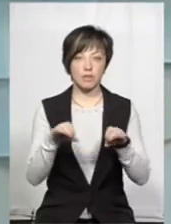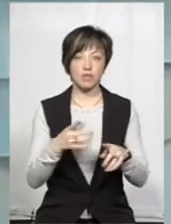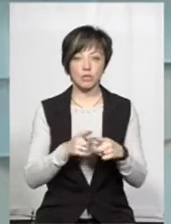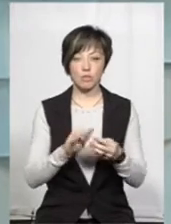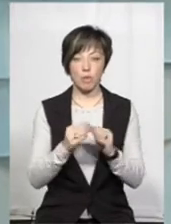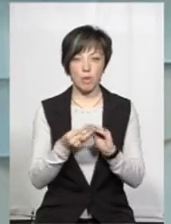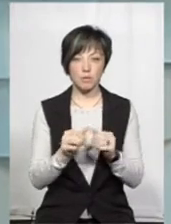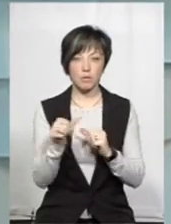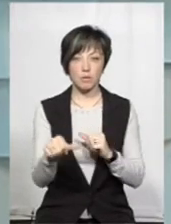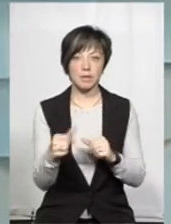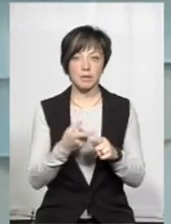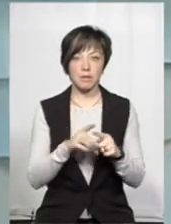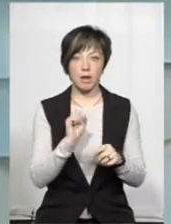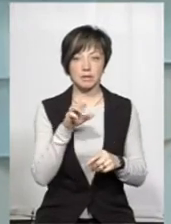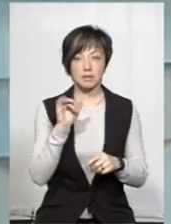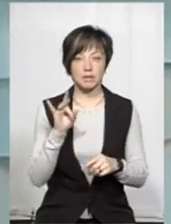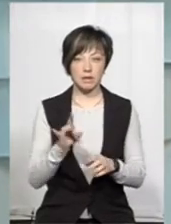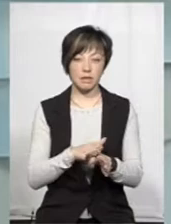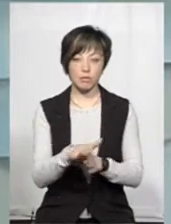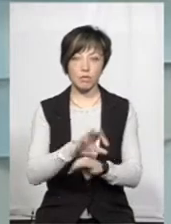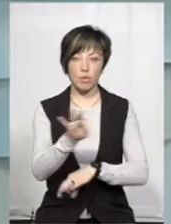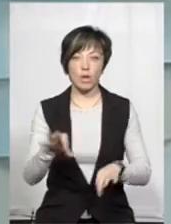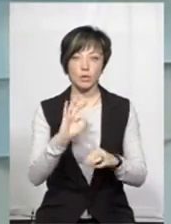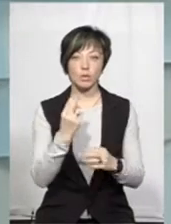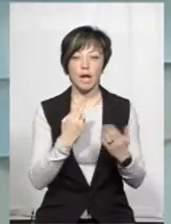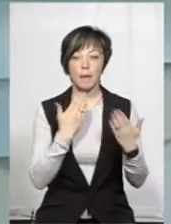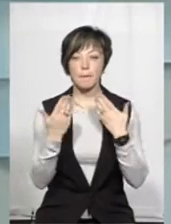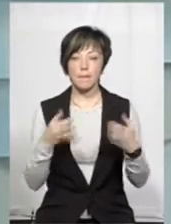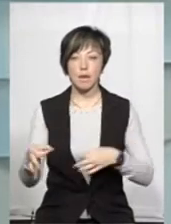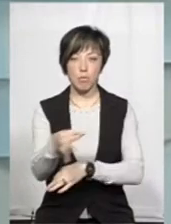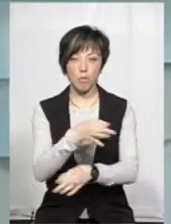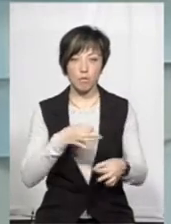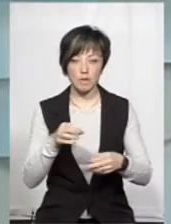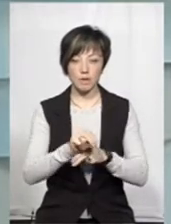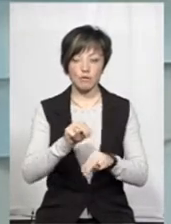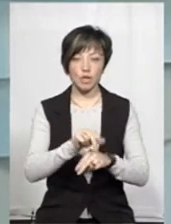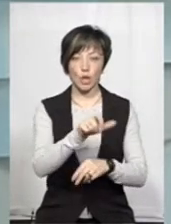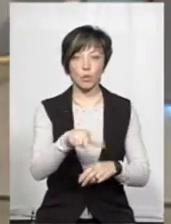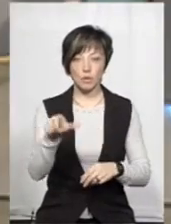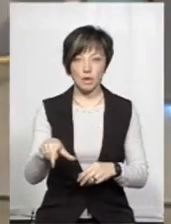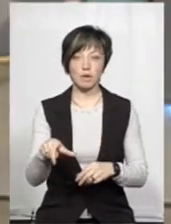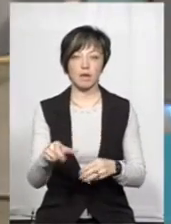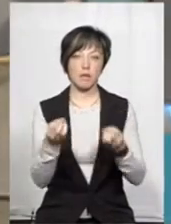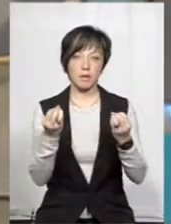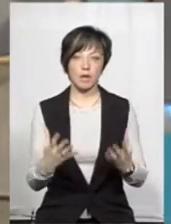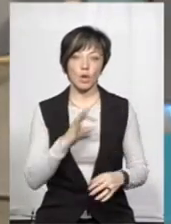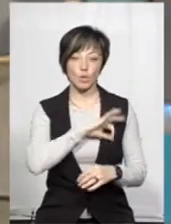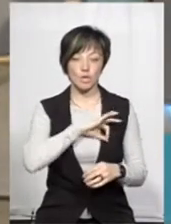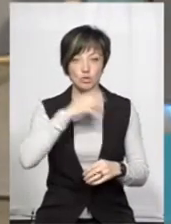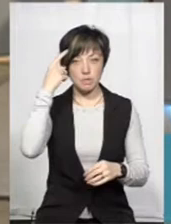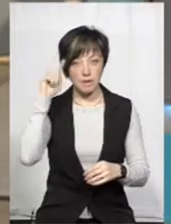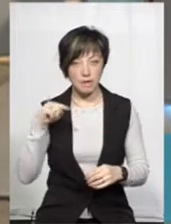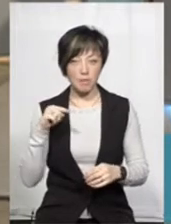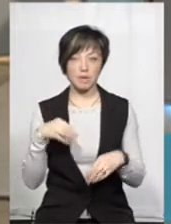проблему. Ну, зокрема, з тим же Астаром ми реалізували проєкт соціальних перемовників, навчили людей якимось елементарним юридичним